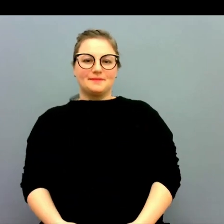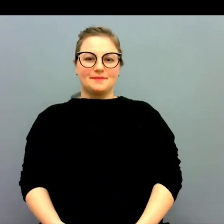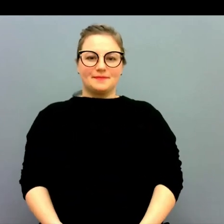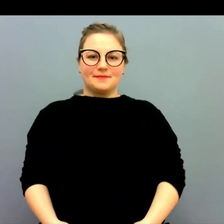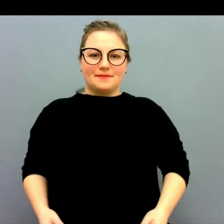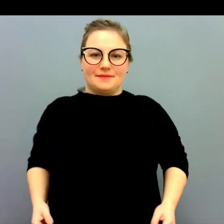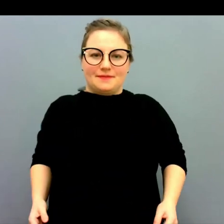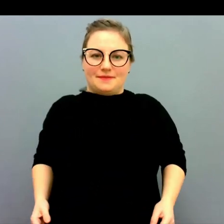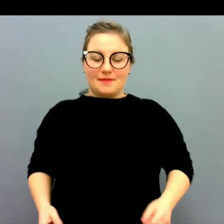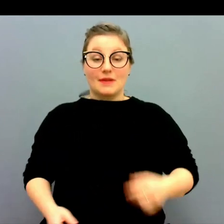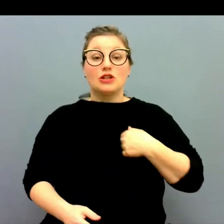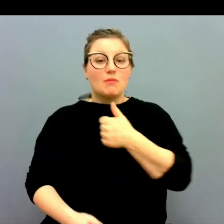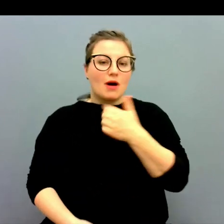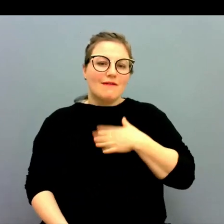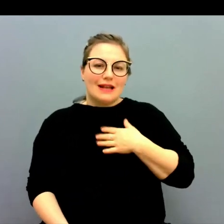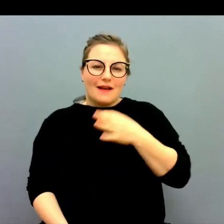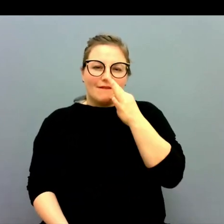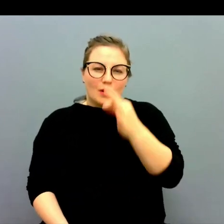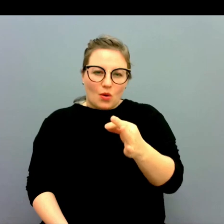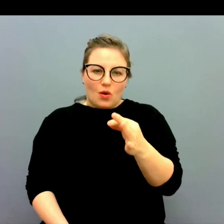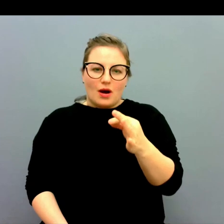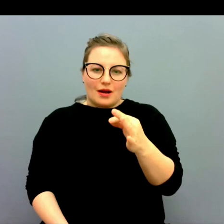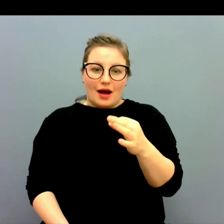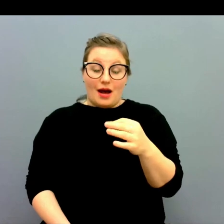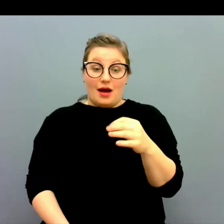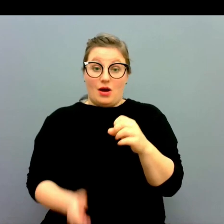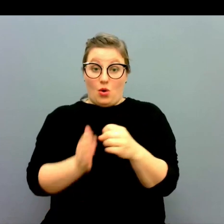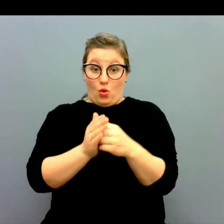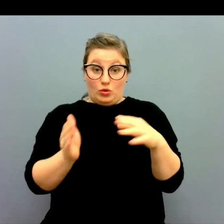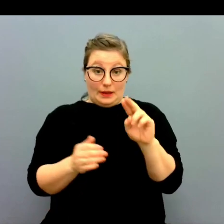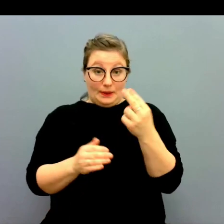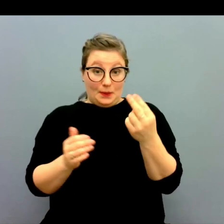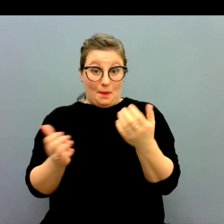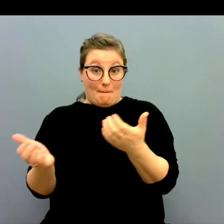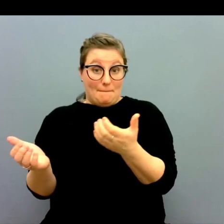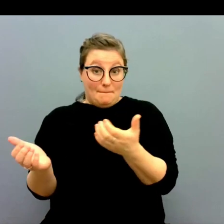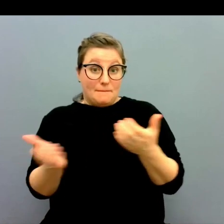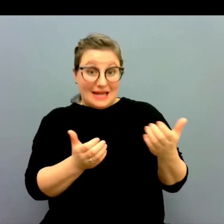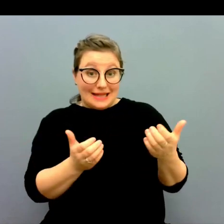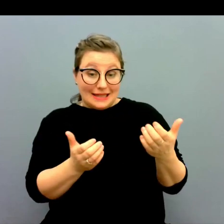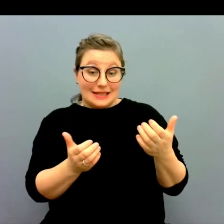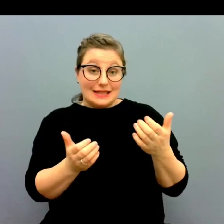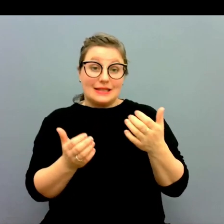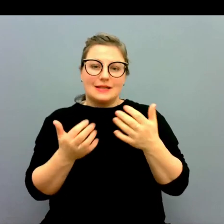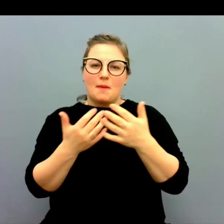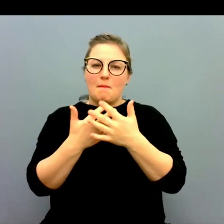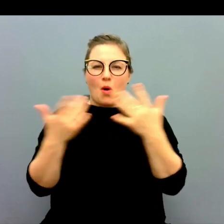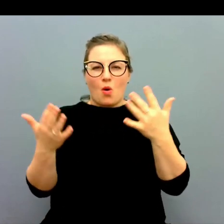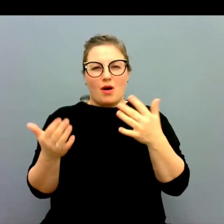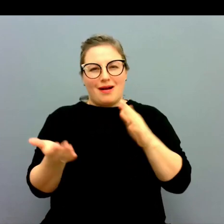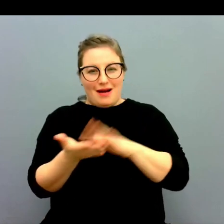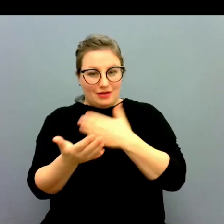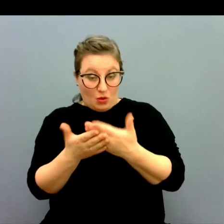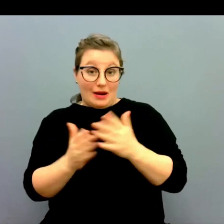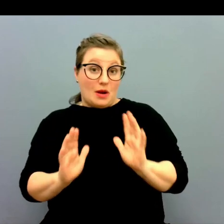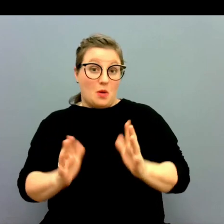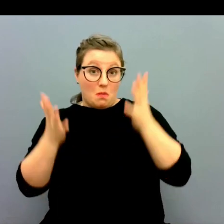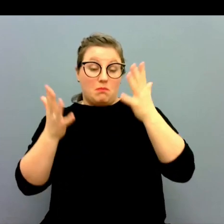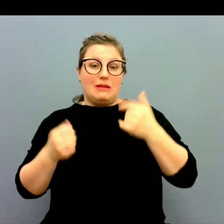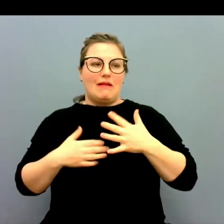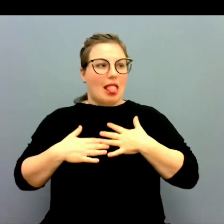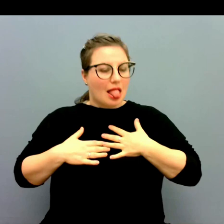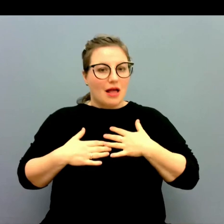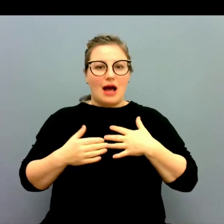länge. Ja men jag tänkte bara fråga där för i och med att det är brist då och många tolkare